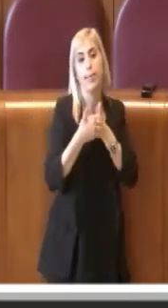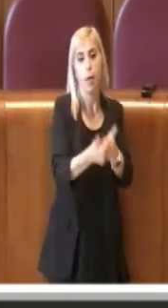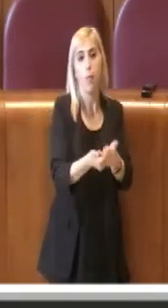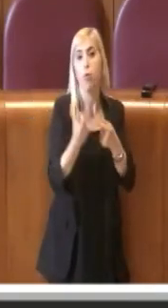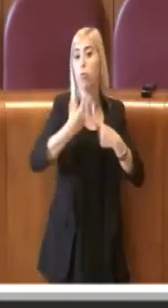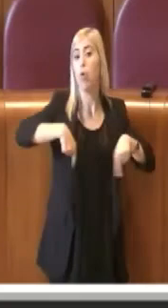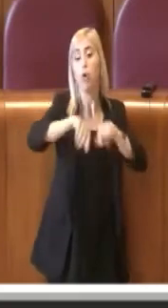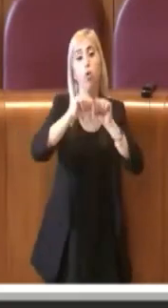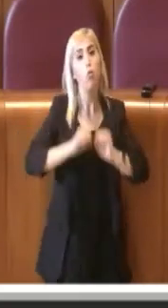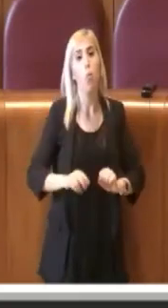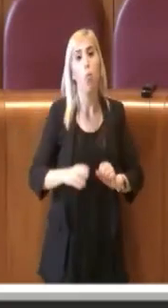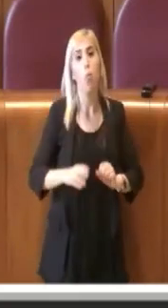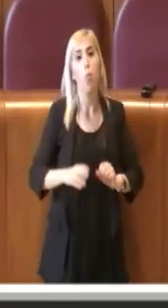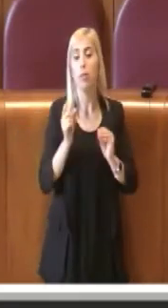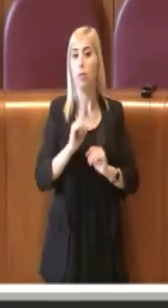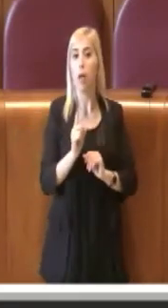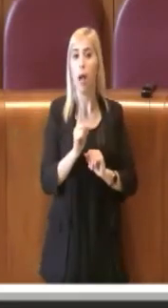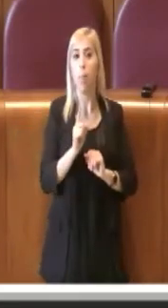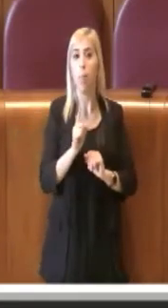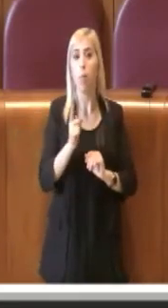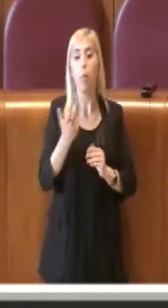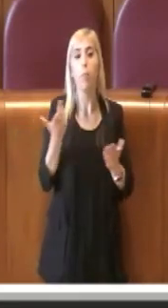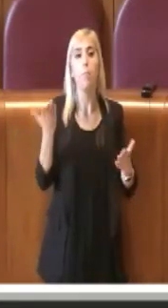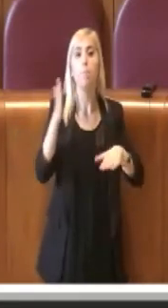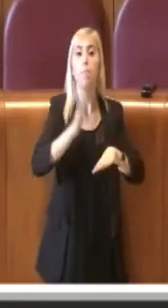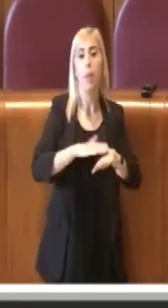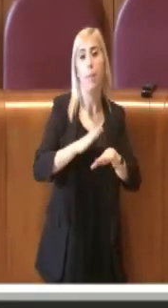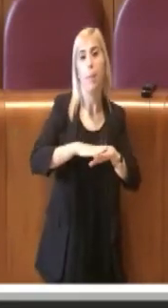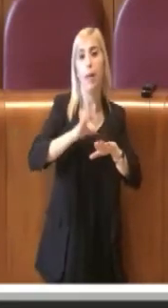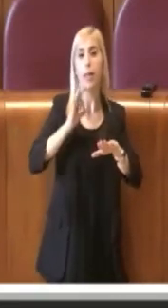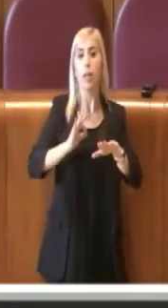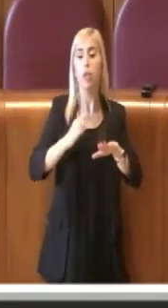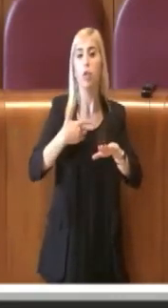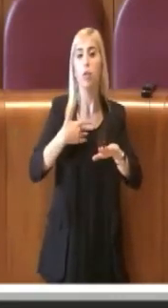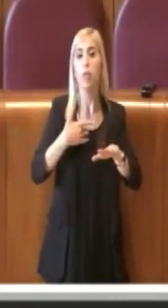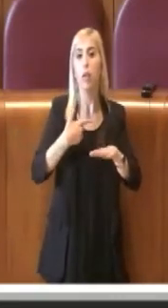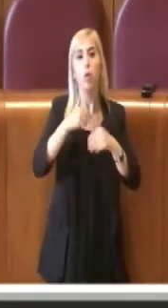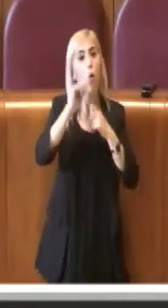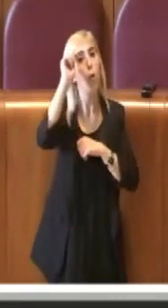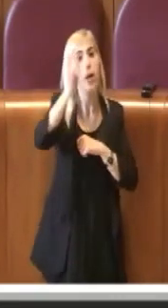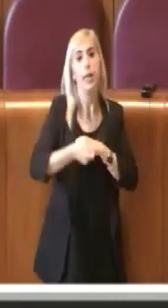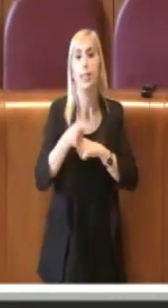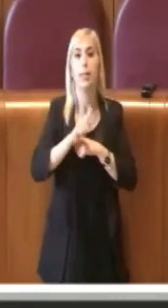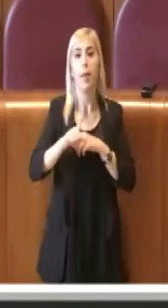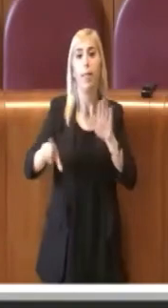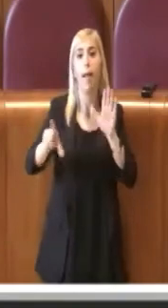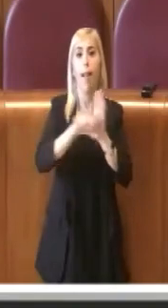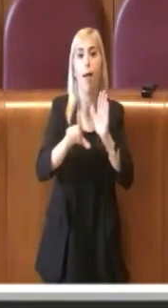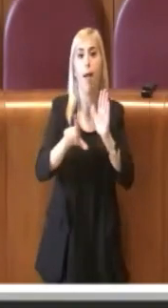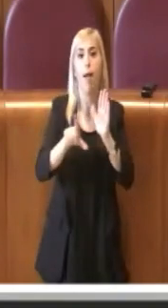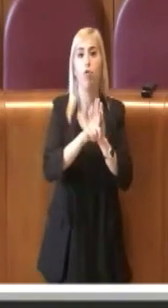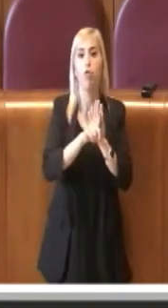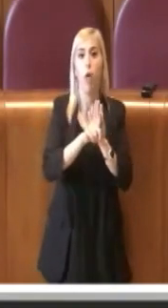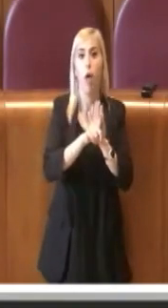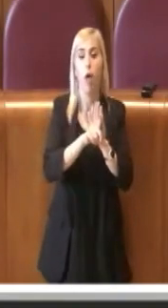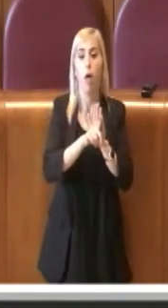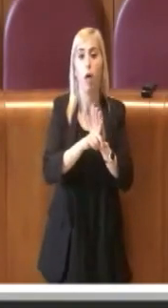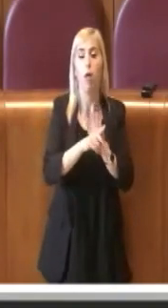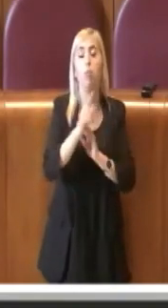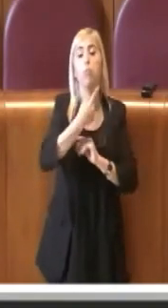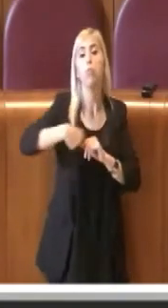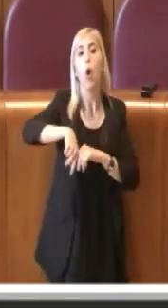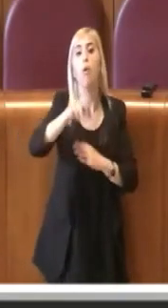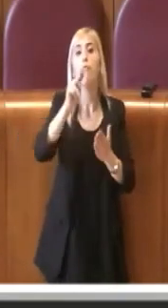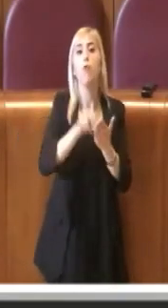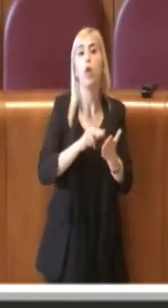permetterci che non si rispetti la legge, quindi voteremo